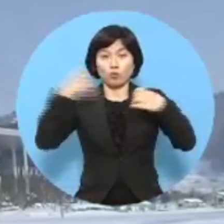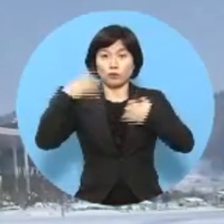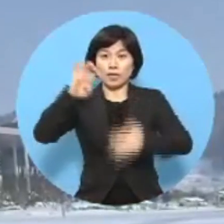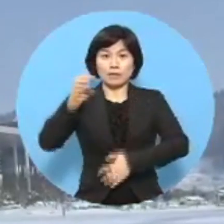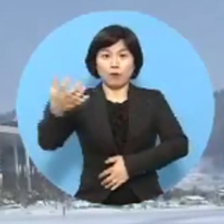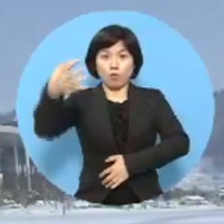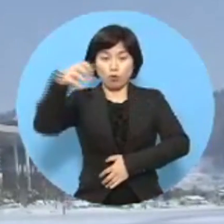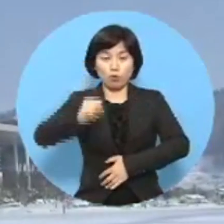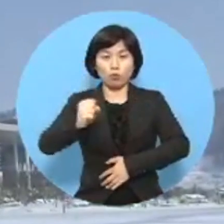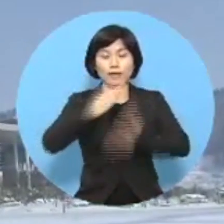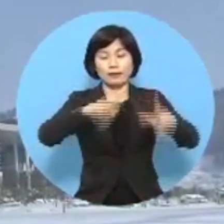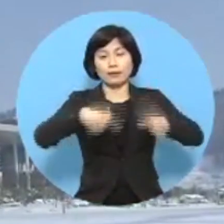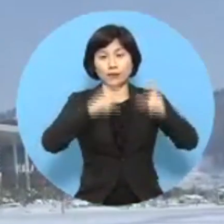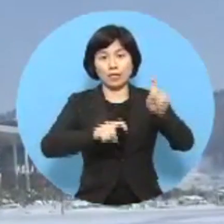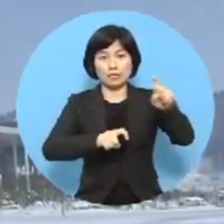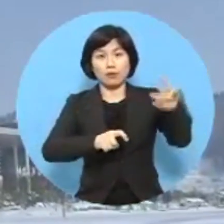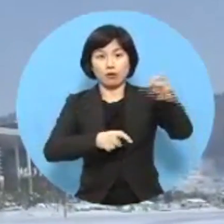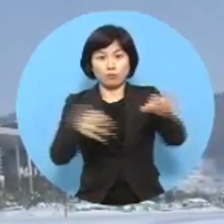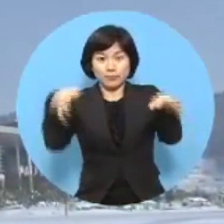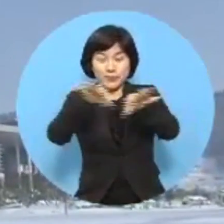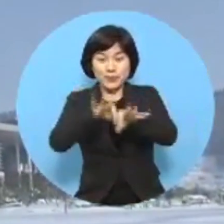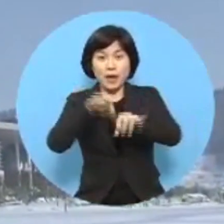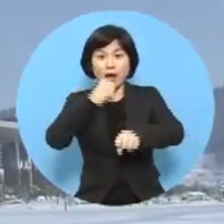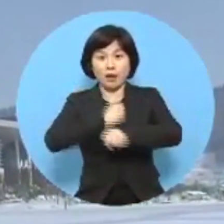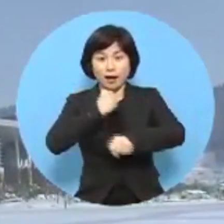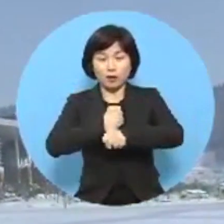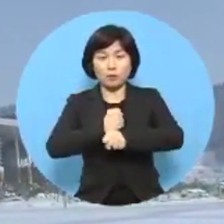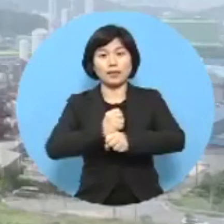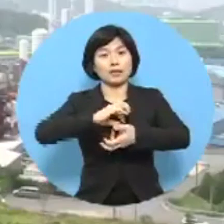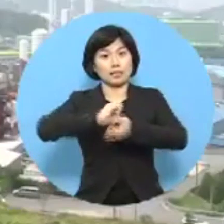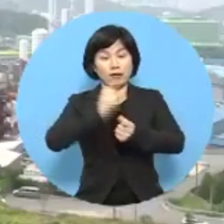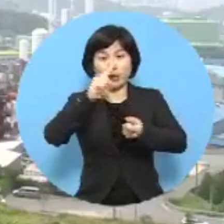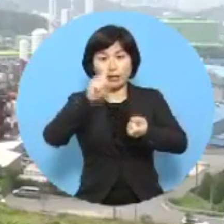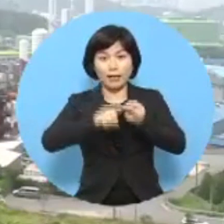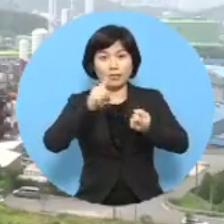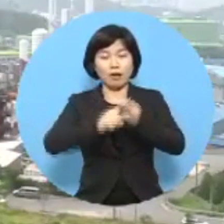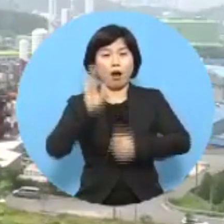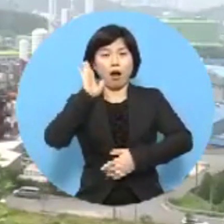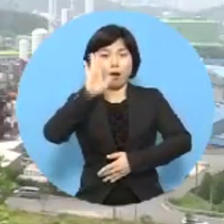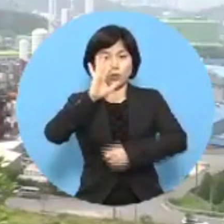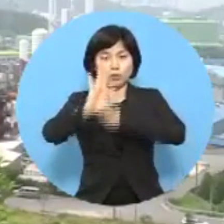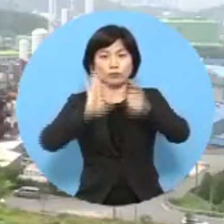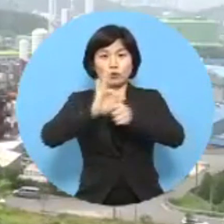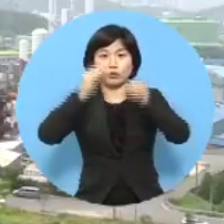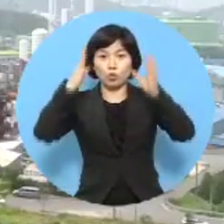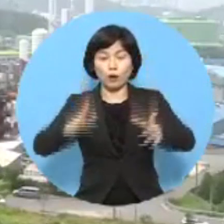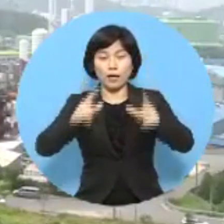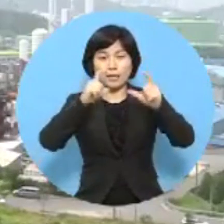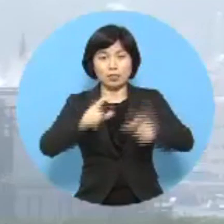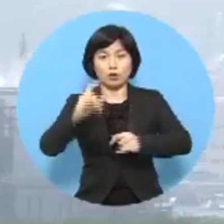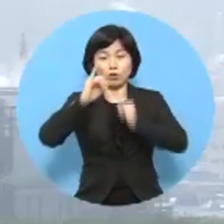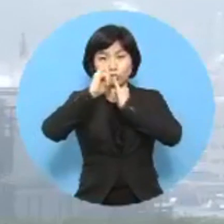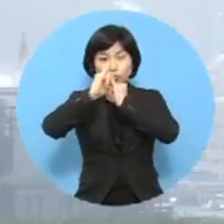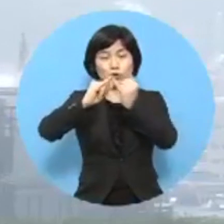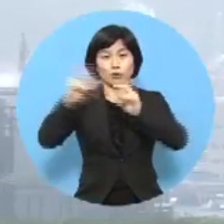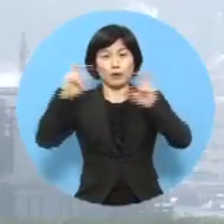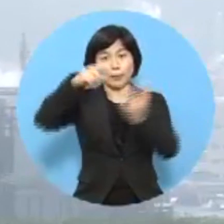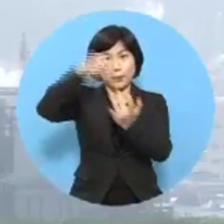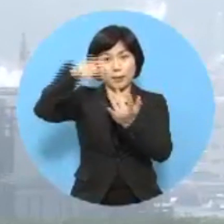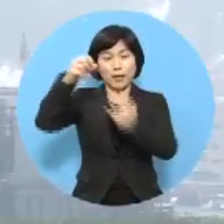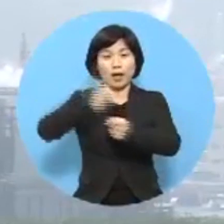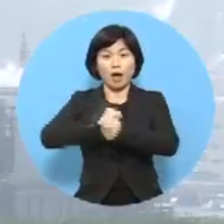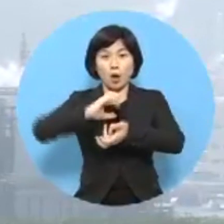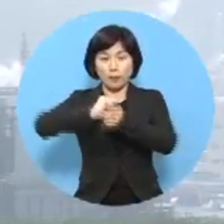정부가 40억 원, 전라남도가 10억 원을 출자한 엔젤 투자 펀드는 앞으로 10년간 지역 우수기업을 발굴해